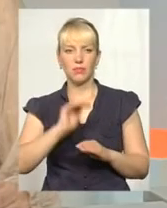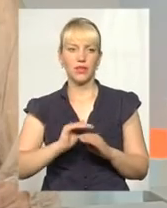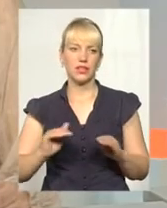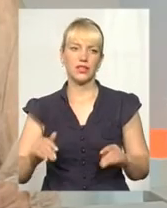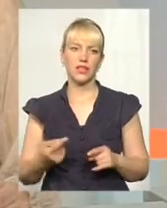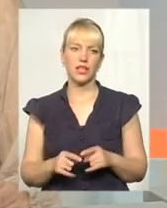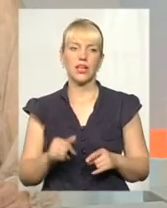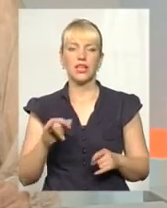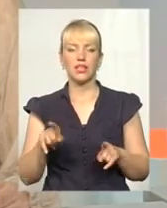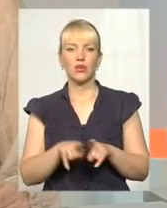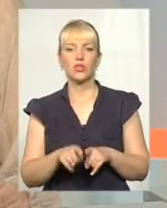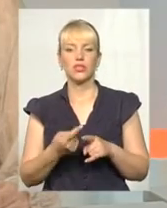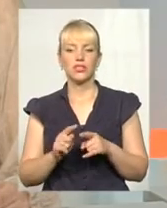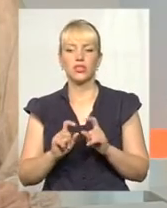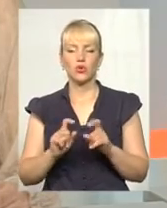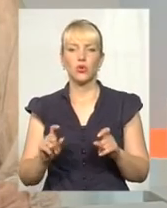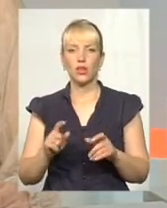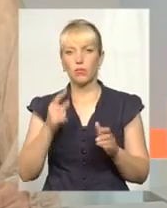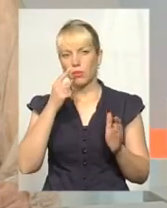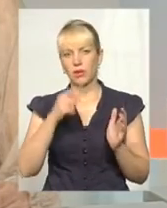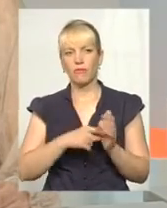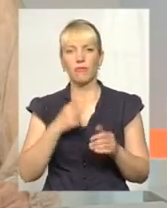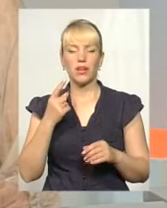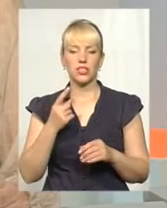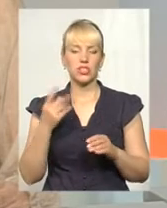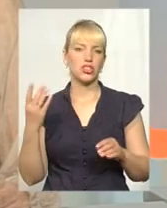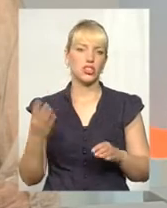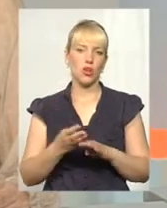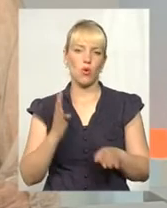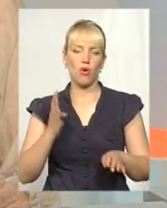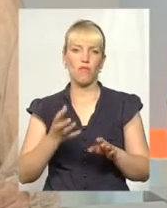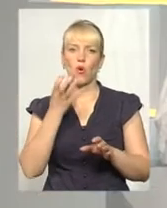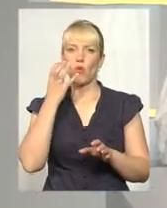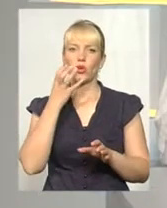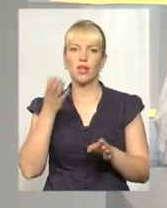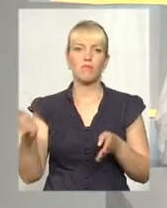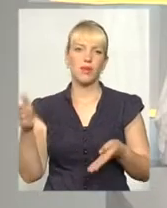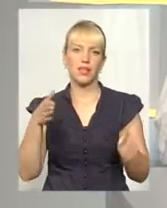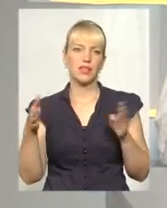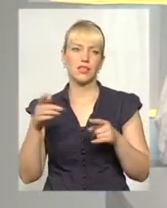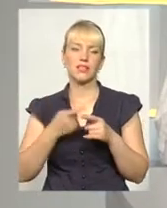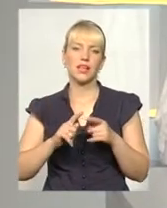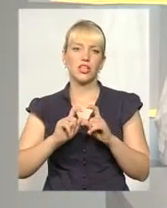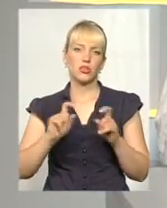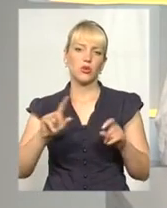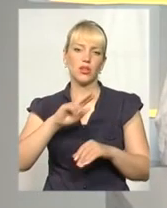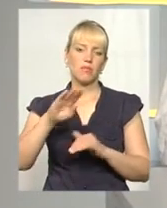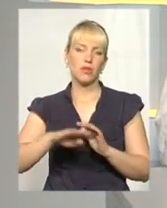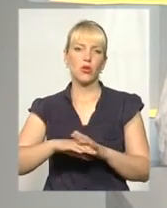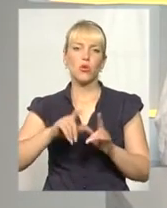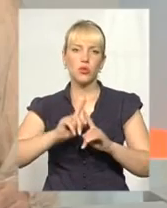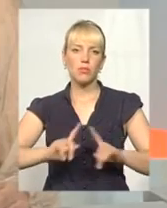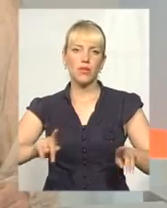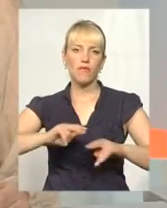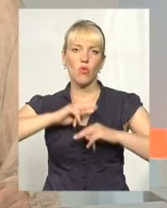під програму першочергового утеплення по програмі НЕКО. Тобто ці школи знаходяться під особливою увагою міської влади.